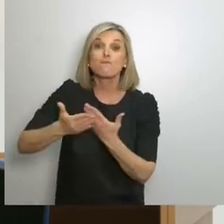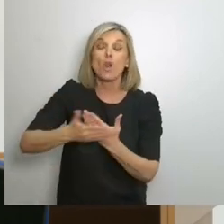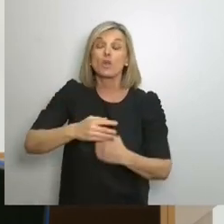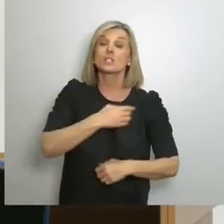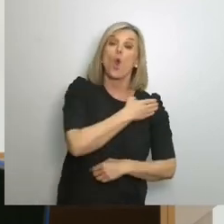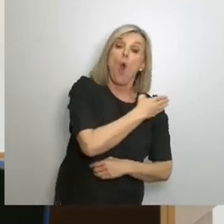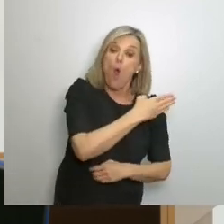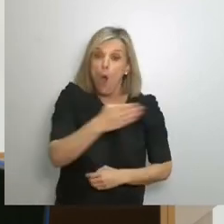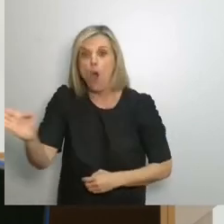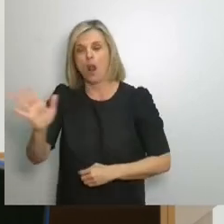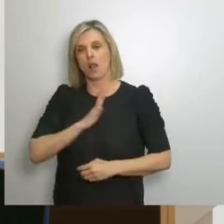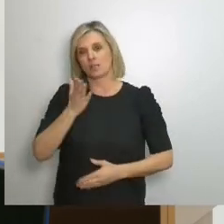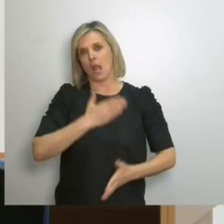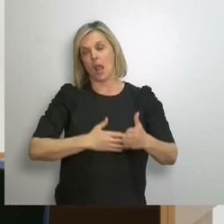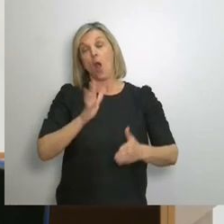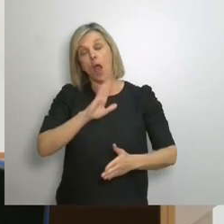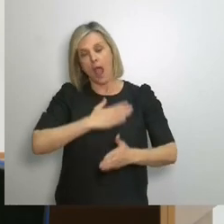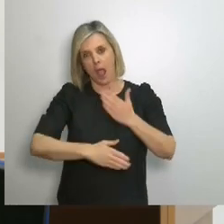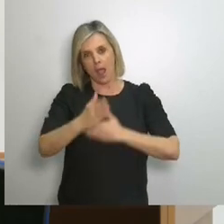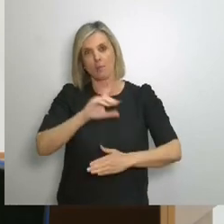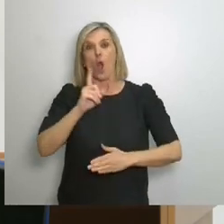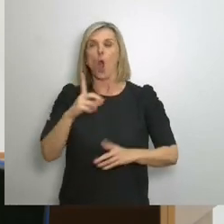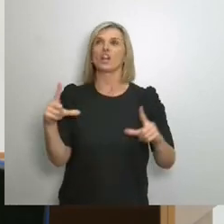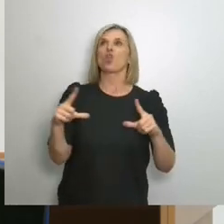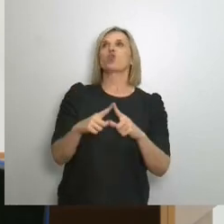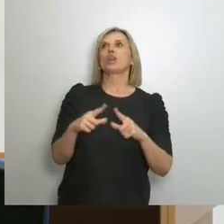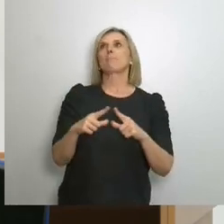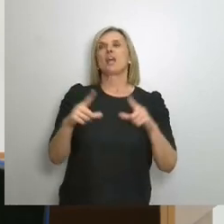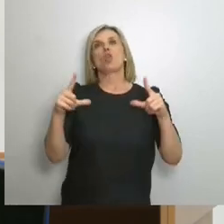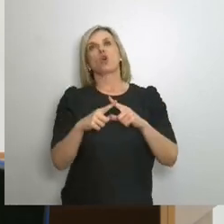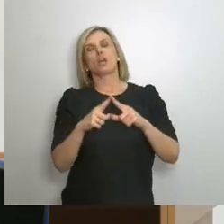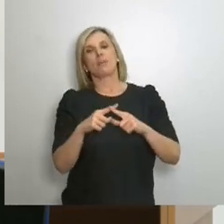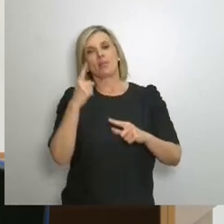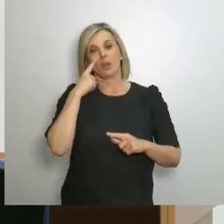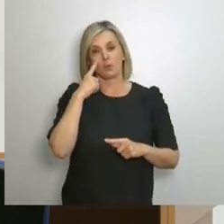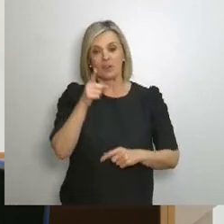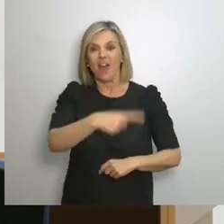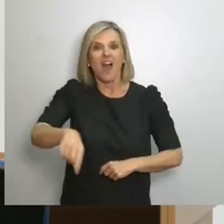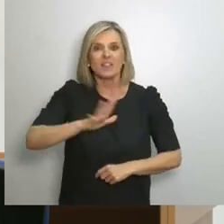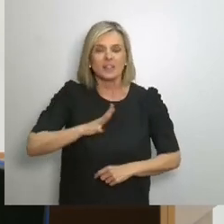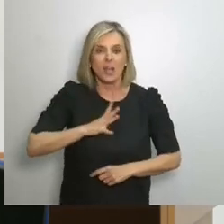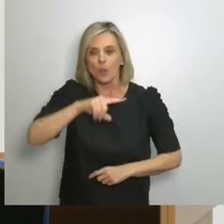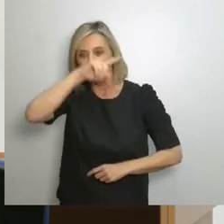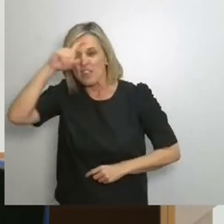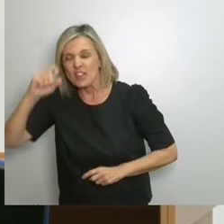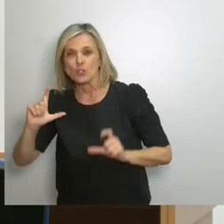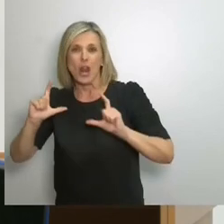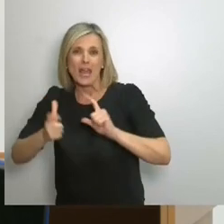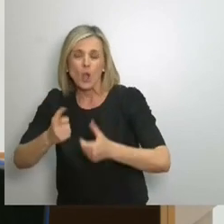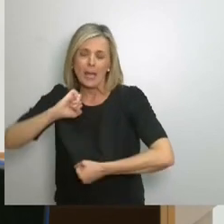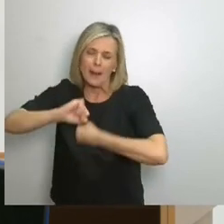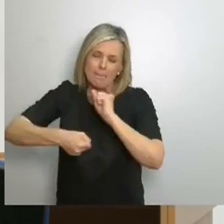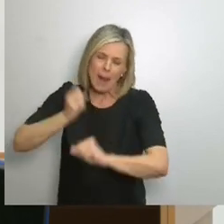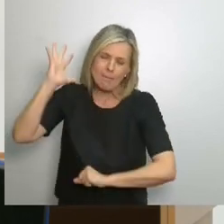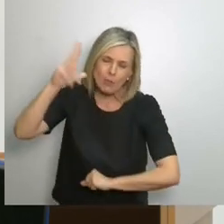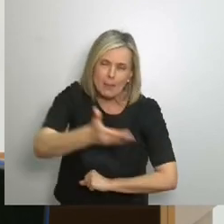σε όλα τα άτομα και όχι με τον πιλωτικό τρόπο που εφαρμόζουν και ως εκ τούτου δυσκολεύουν τα ίδια τα άτομα αλλά και τις οικογένειές τους που παλεύουν